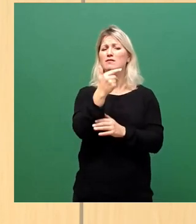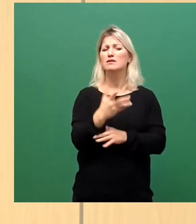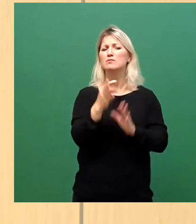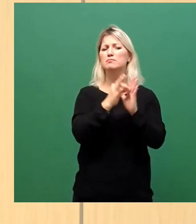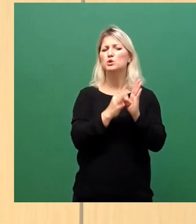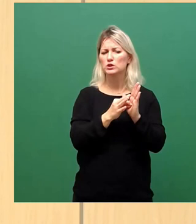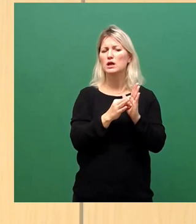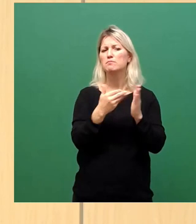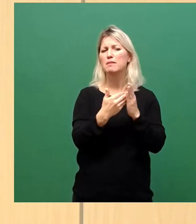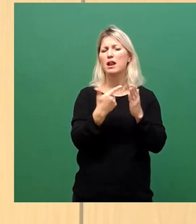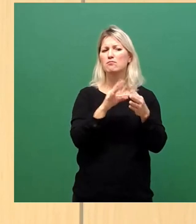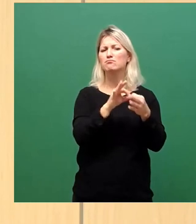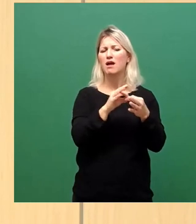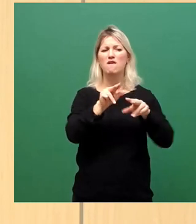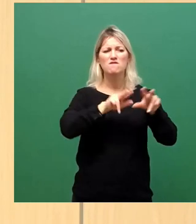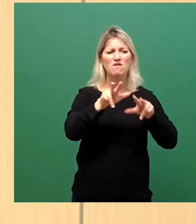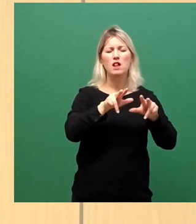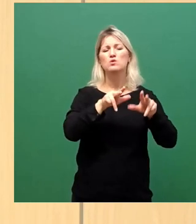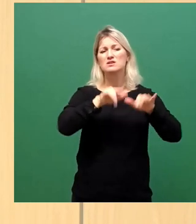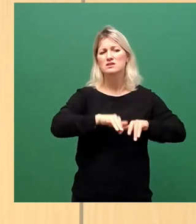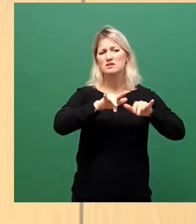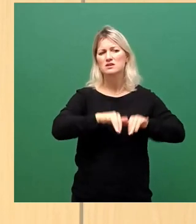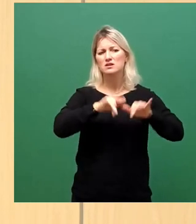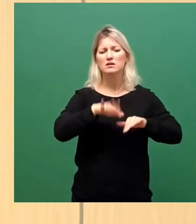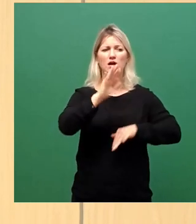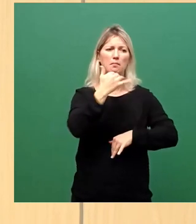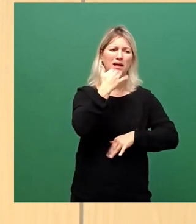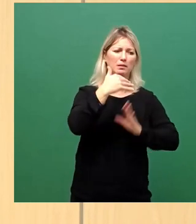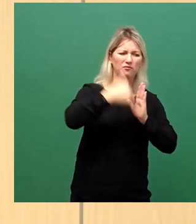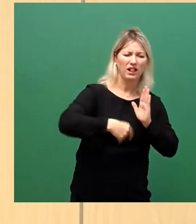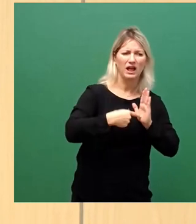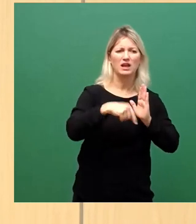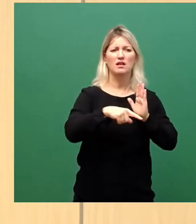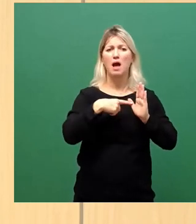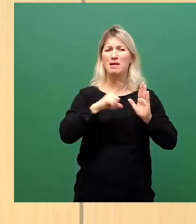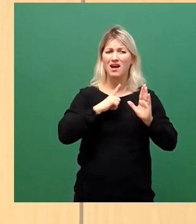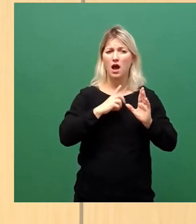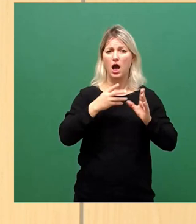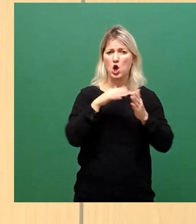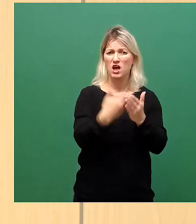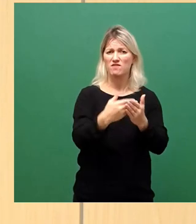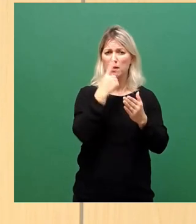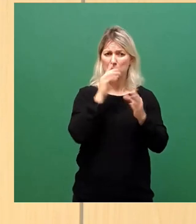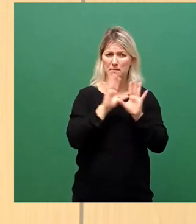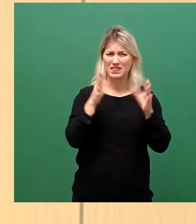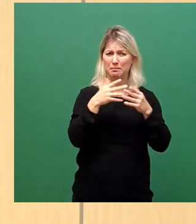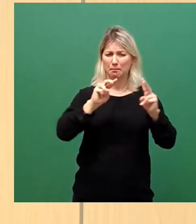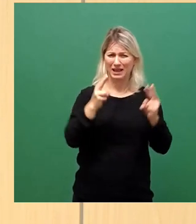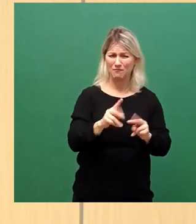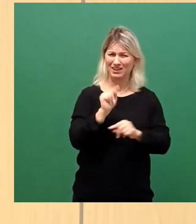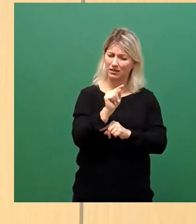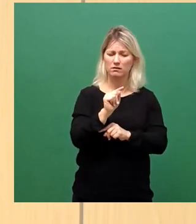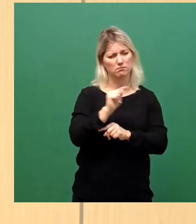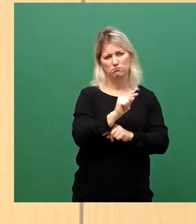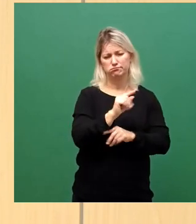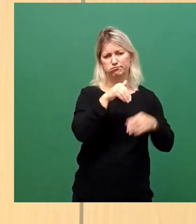Verwaltung mit unnötiger Bürokratie und Berichtspflichten von der eigentlichen Aufgabe Pandemiebekämpfung abhalten. Dazu gehören weitere Berichtspflichten